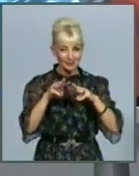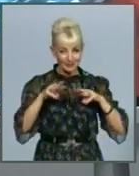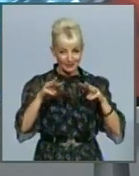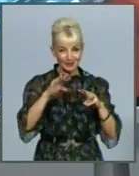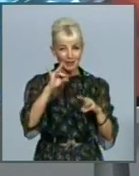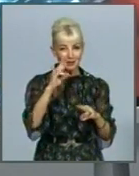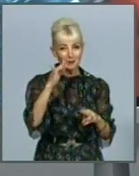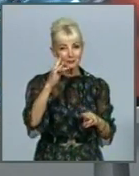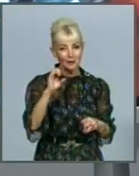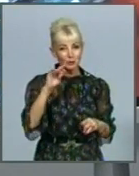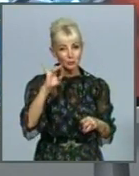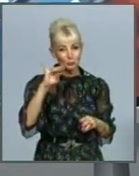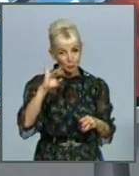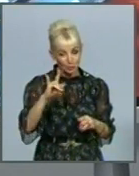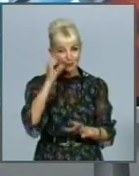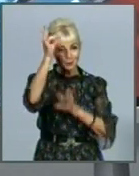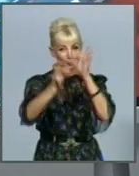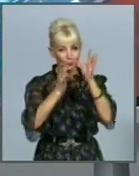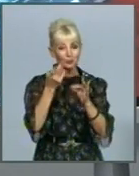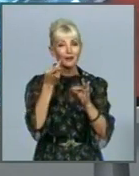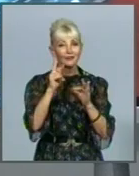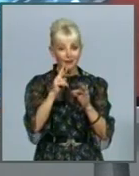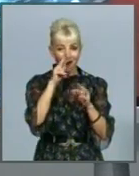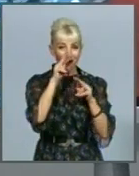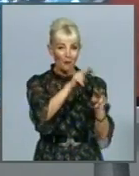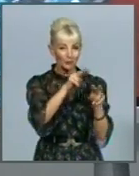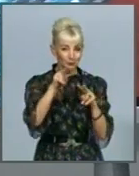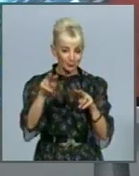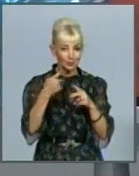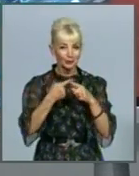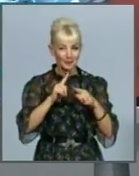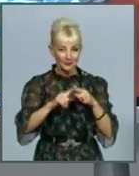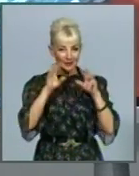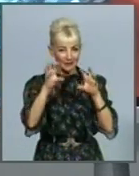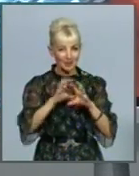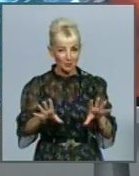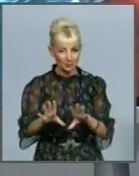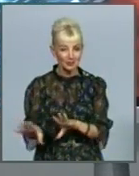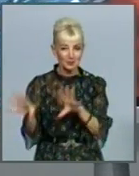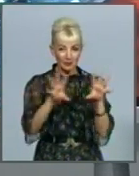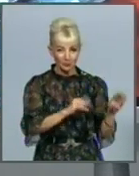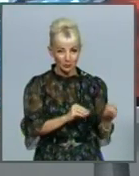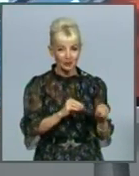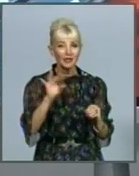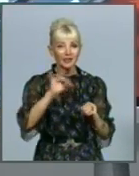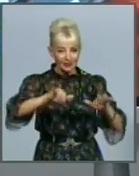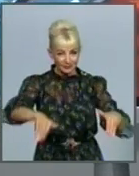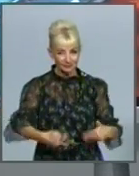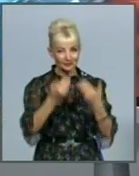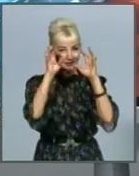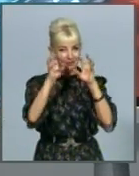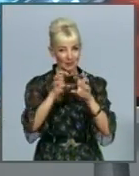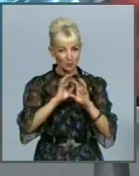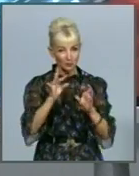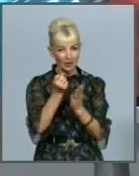використовувати супутники для контролю незаконних перевозок, видобутку природних ресурсів. Також за допомогою даних сервісів планують